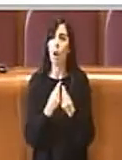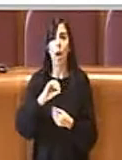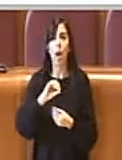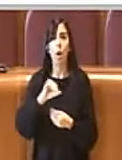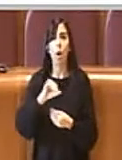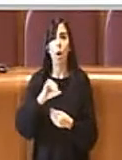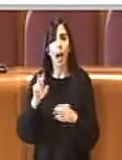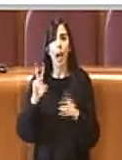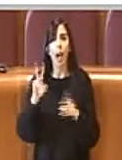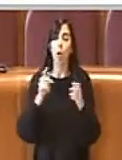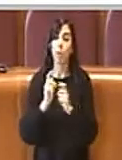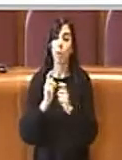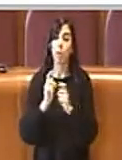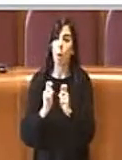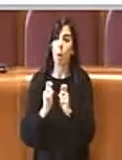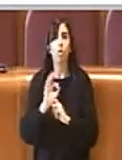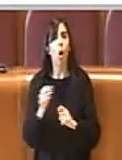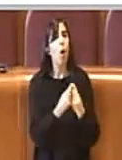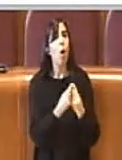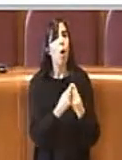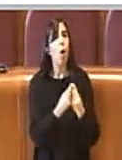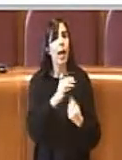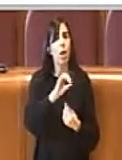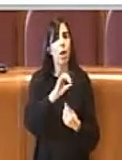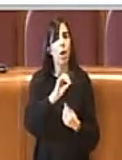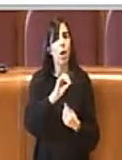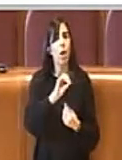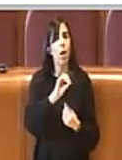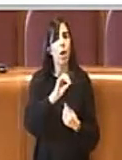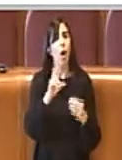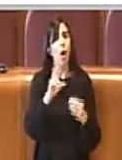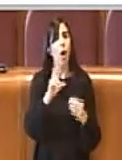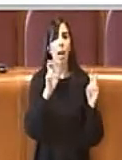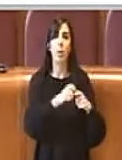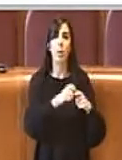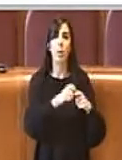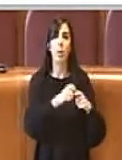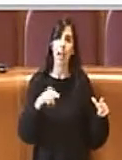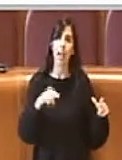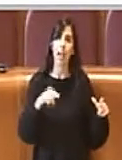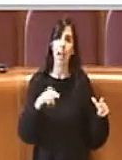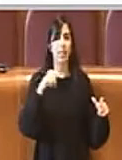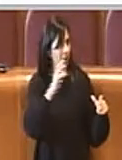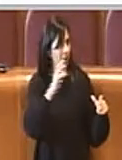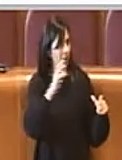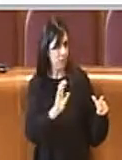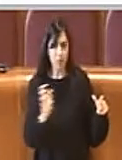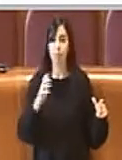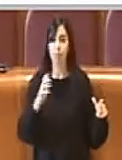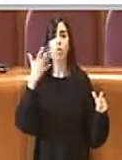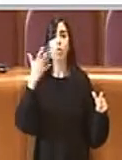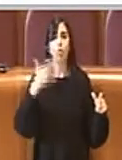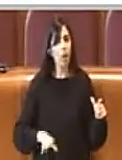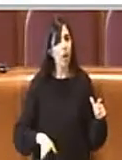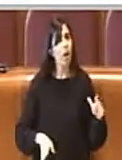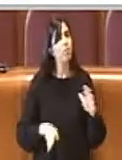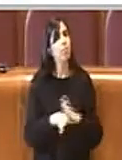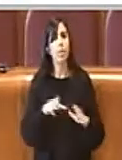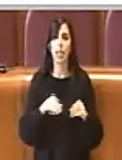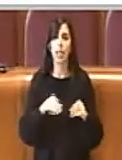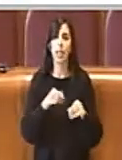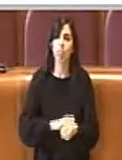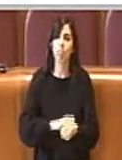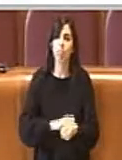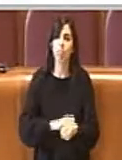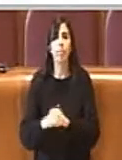commercio o alla collega Ioglio sul tema dell'urbanistica e così via che si sono mossi diciamo anche nell'ottica insomma delle